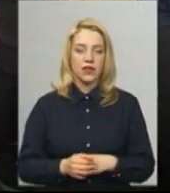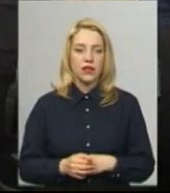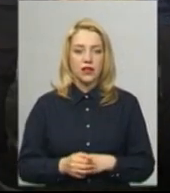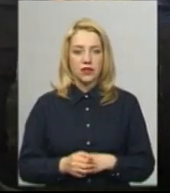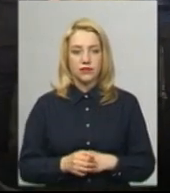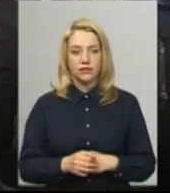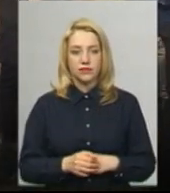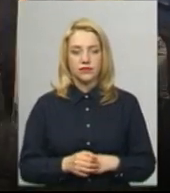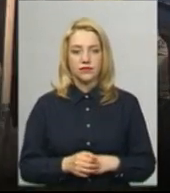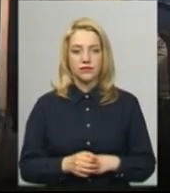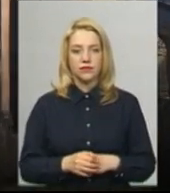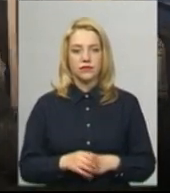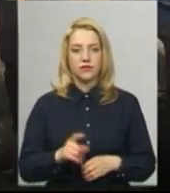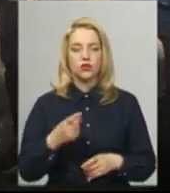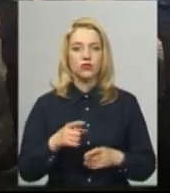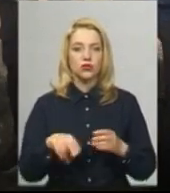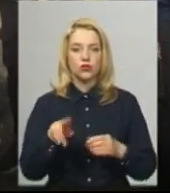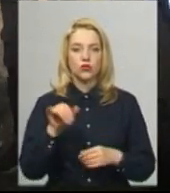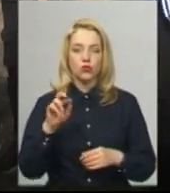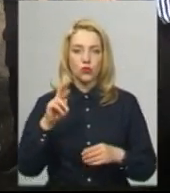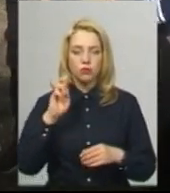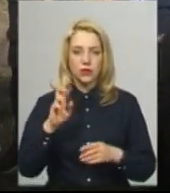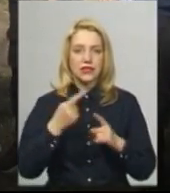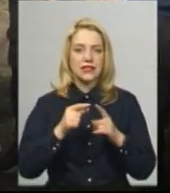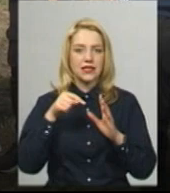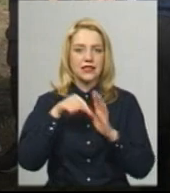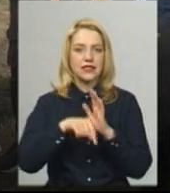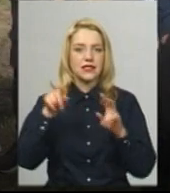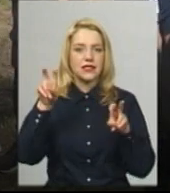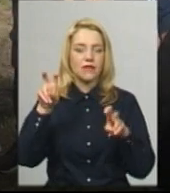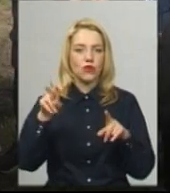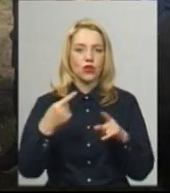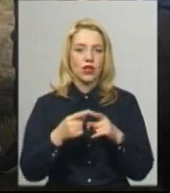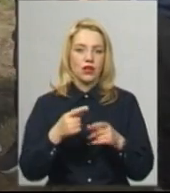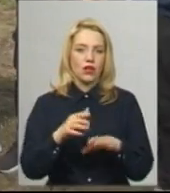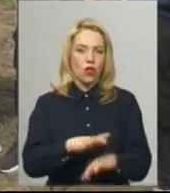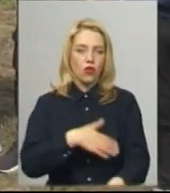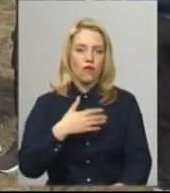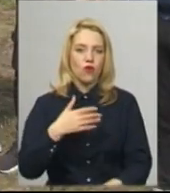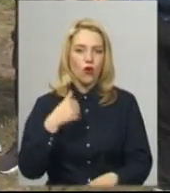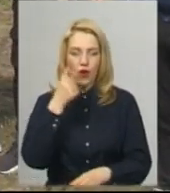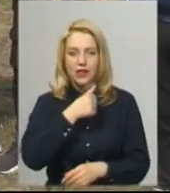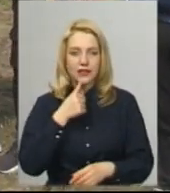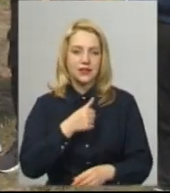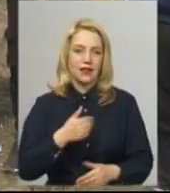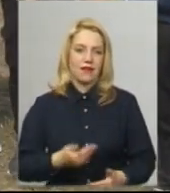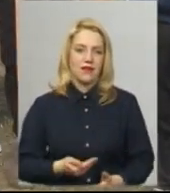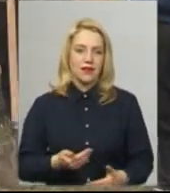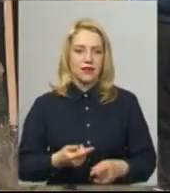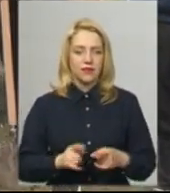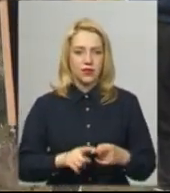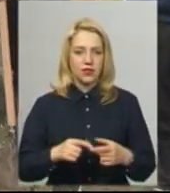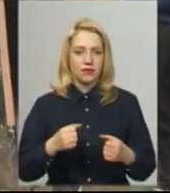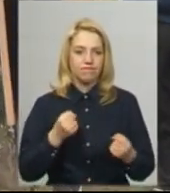символ довголіття, мійці. Ми вирішили посадити дерево, тому що в далекому